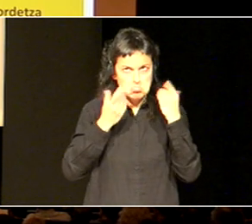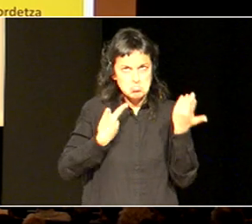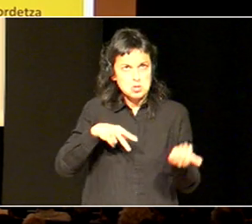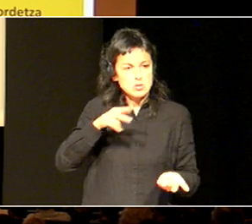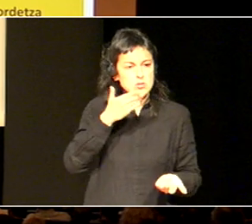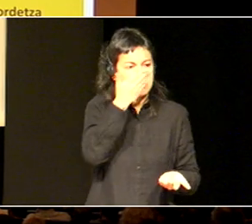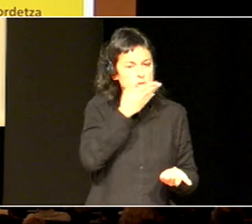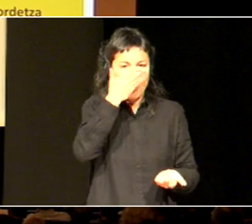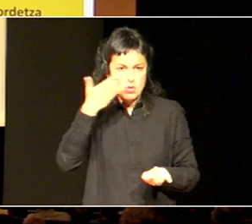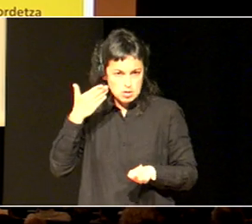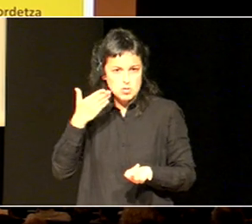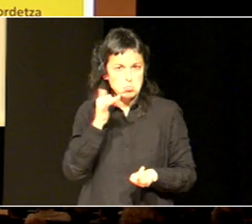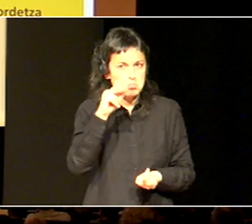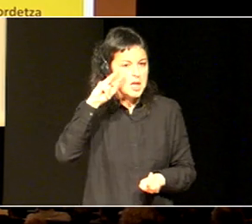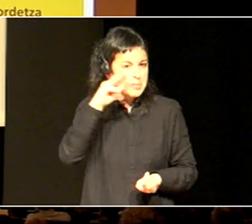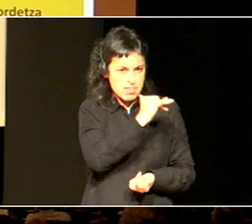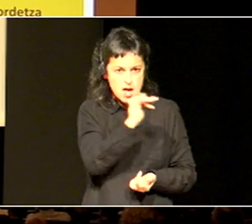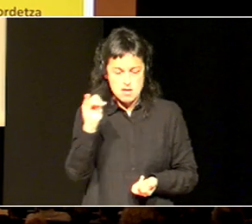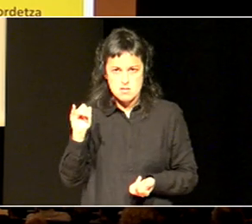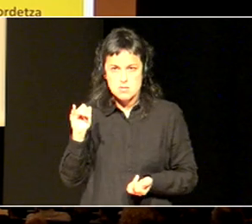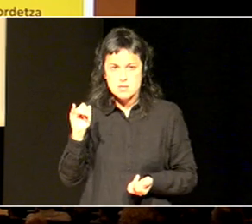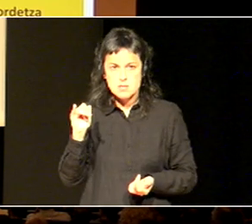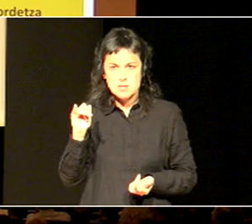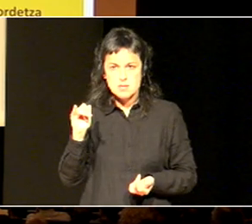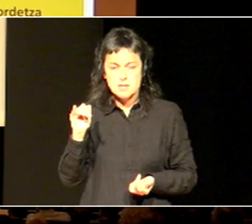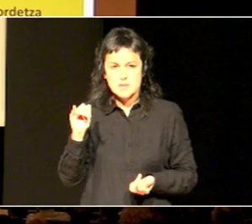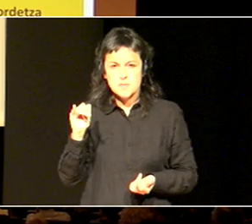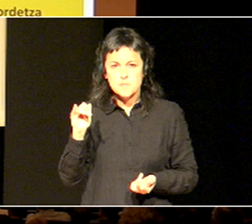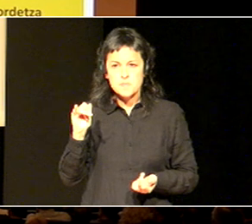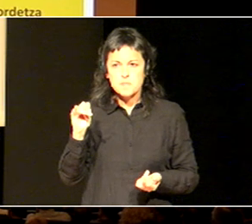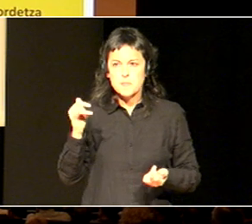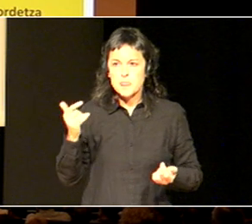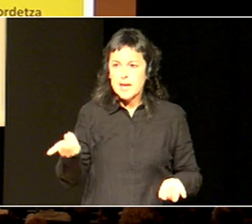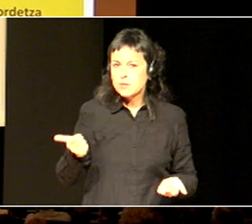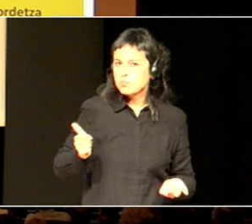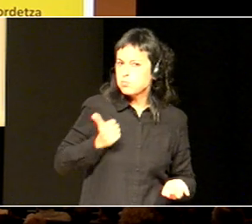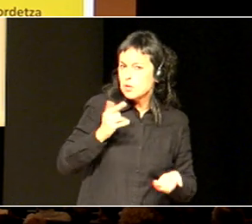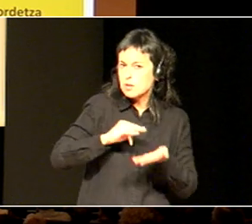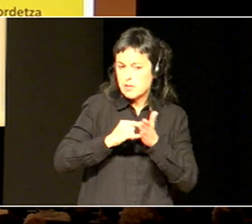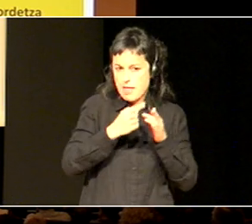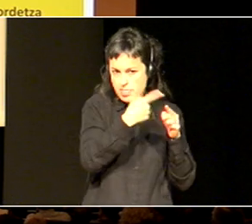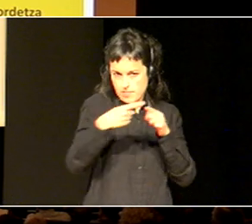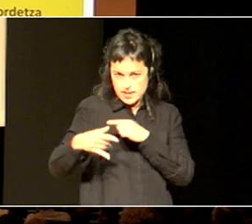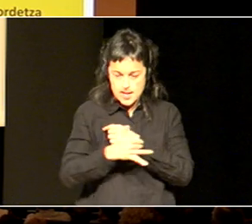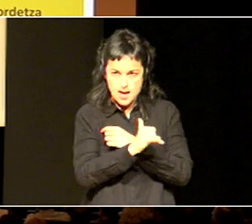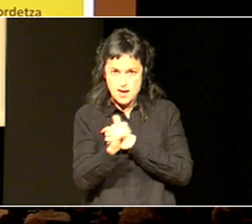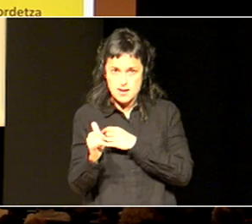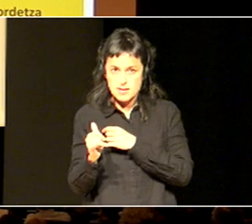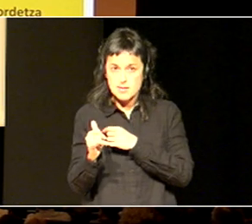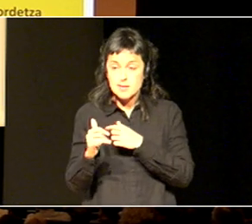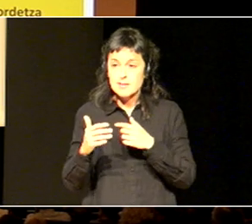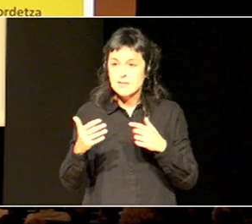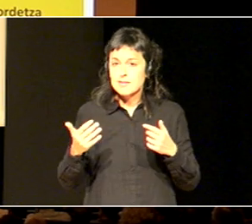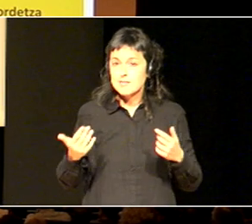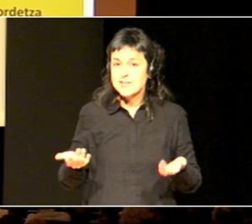ikastetzetan ere bai, ez, eta, badauzkagu aukera dezberdinak eta plan dezberdinak, eta ez zinda planak